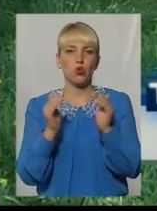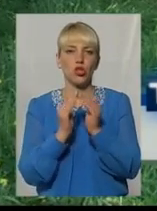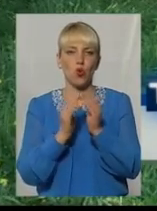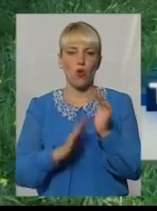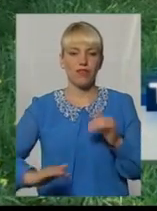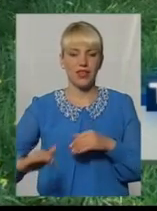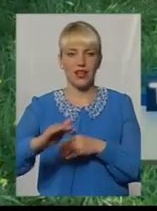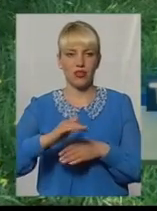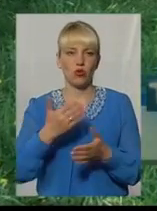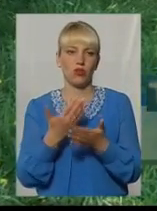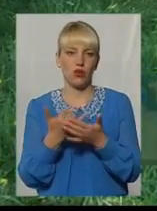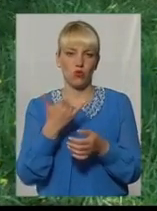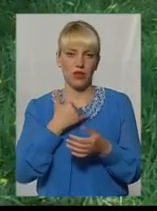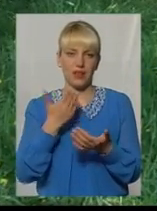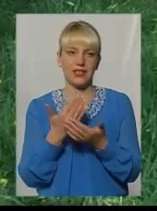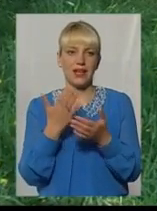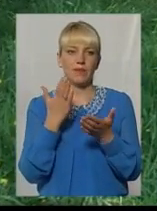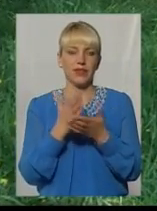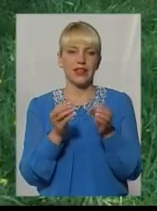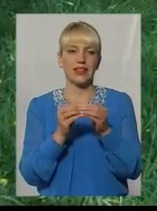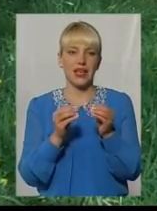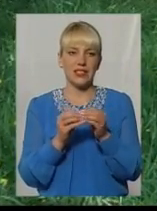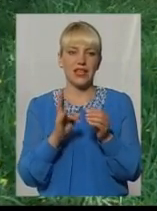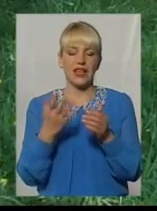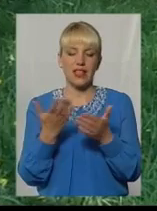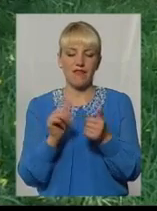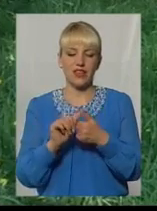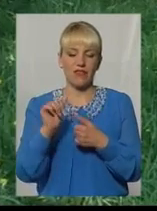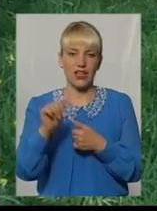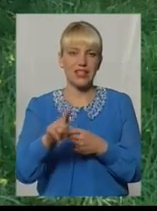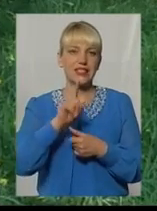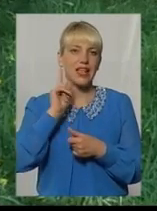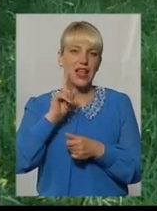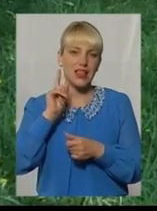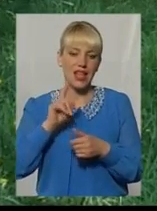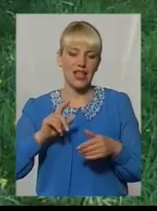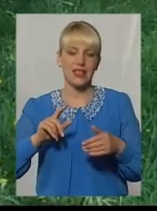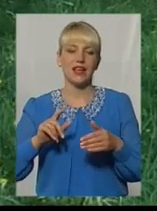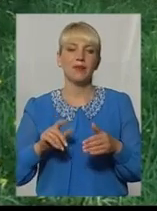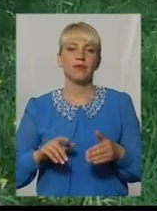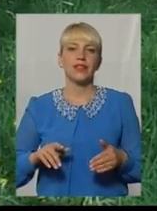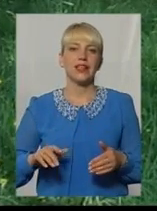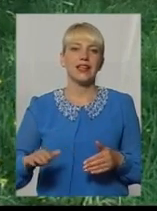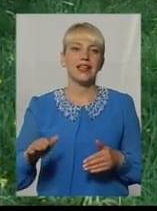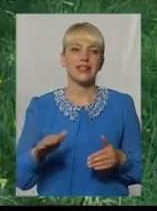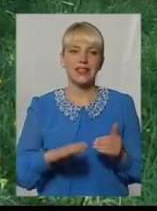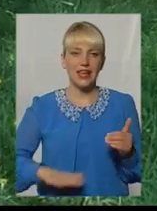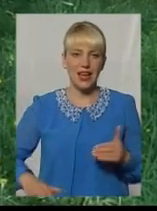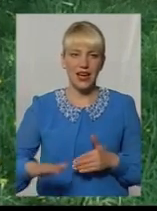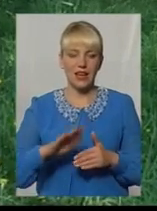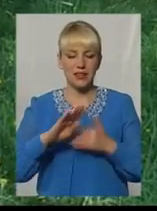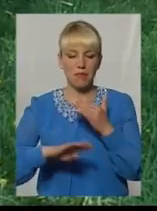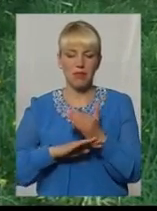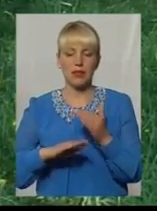всього-навсього 10 таких, які відведені земельні ділянки під парки і сквери. І тому ми цими цифрами керуємося, що 112